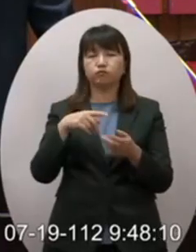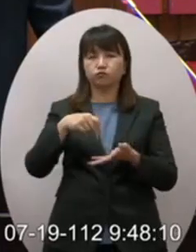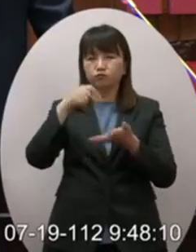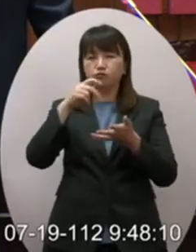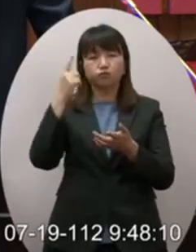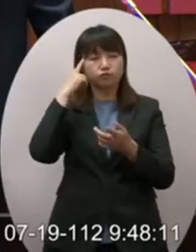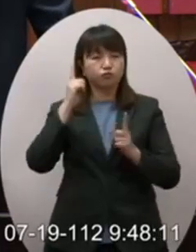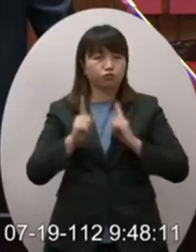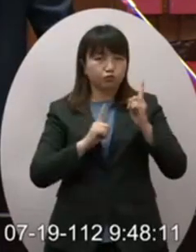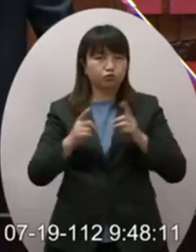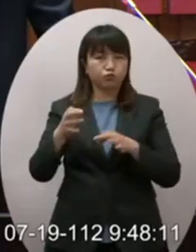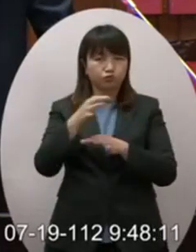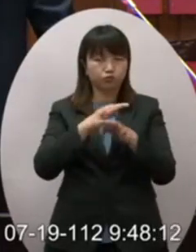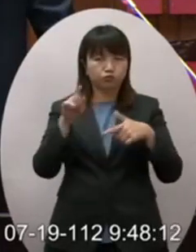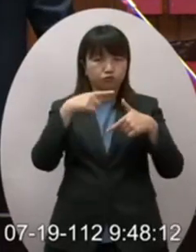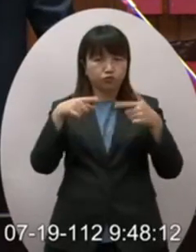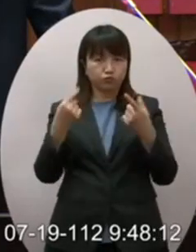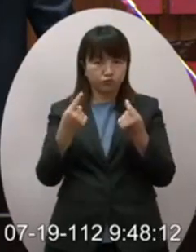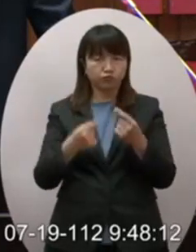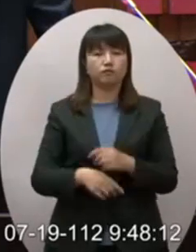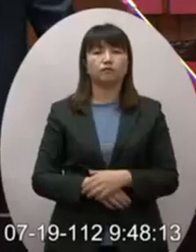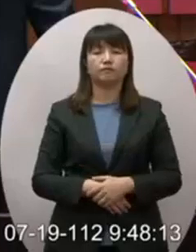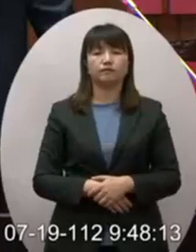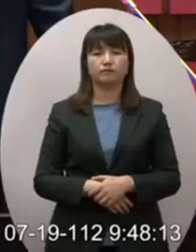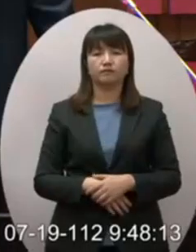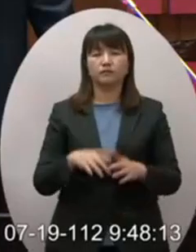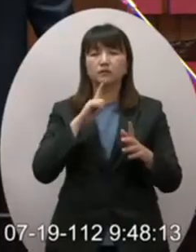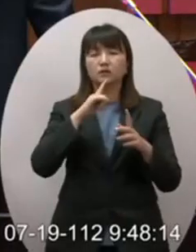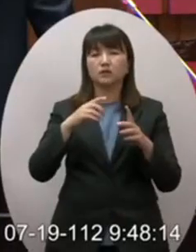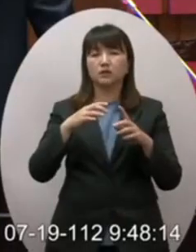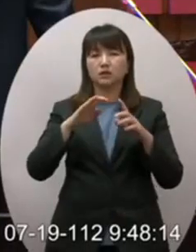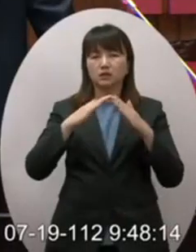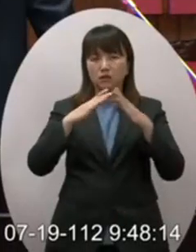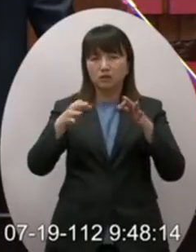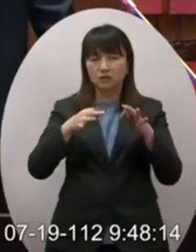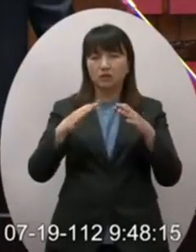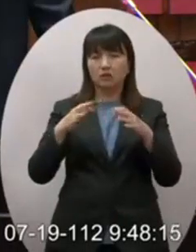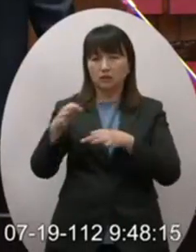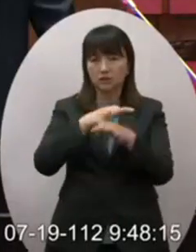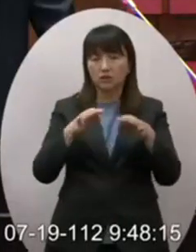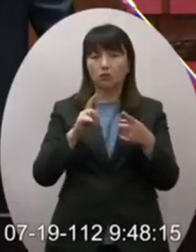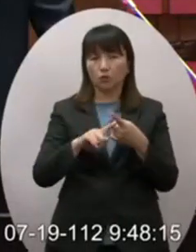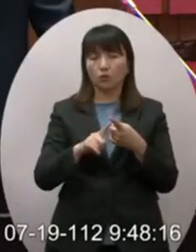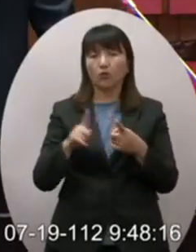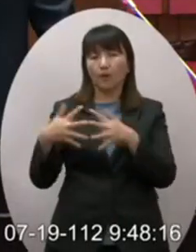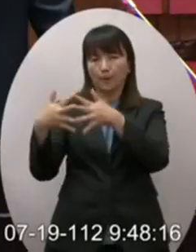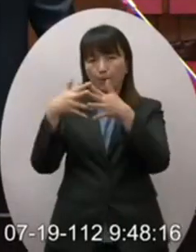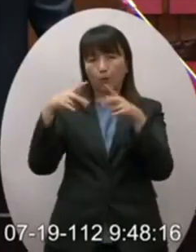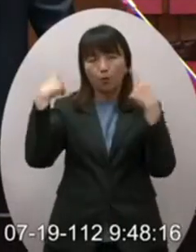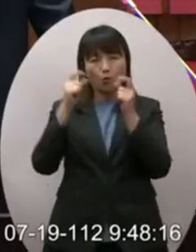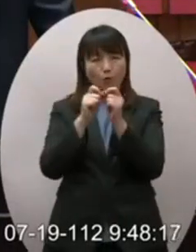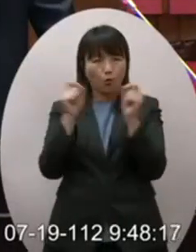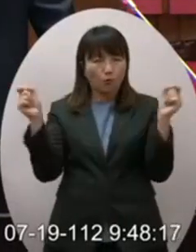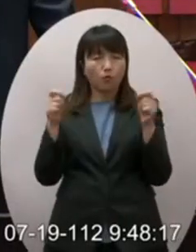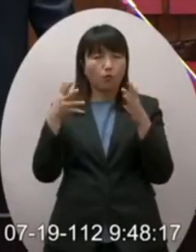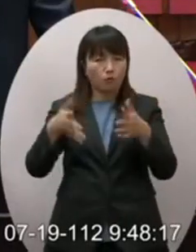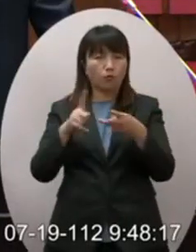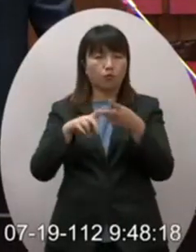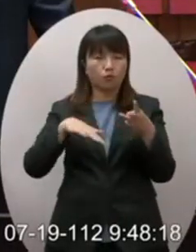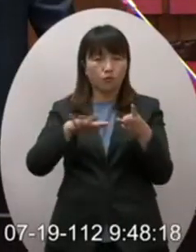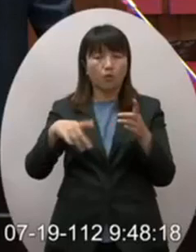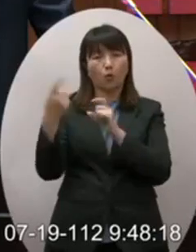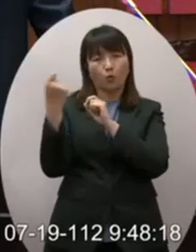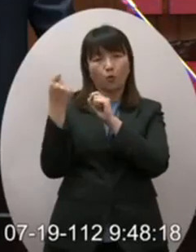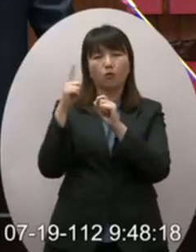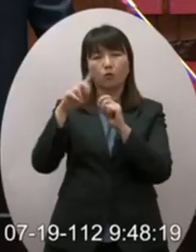自由化的貿易自由化市場經濟的沒錯吧這是美國長期的立場最近